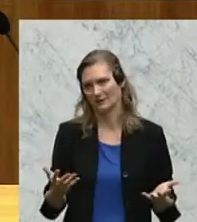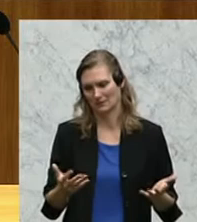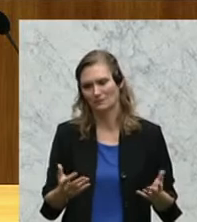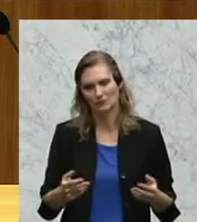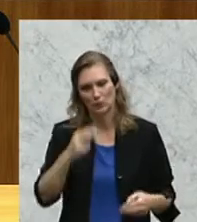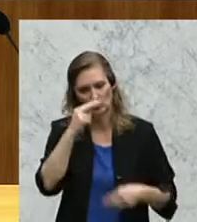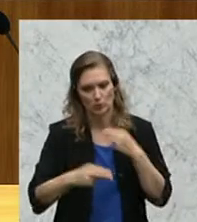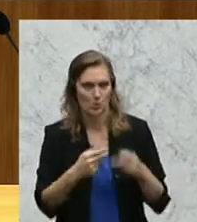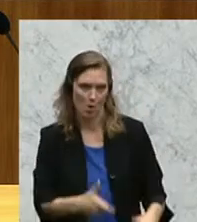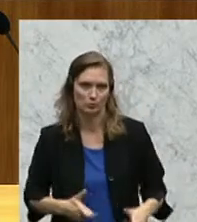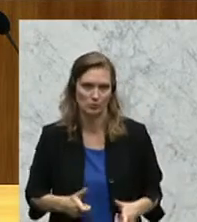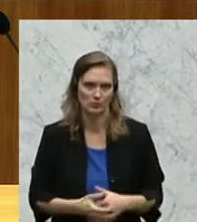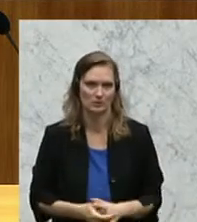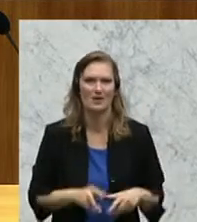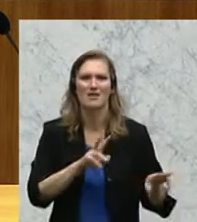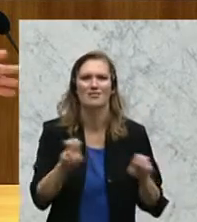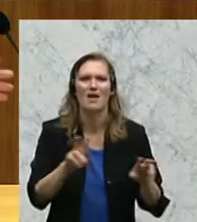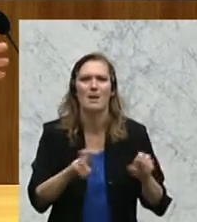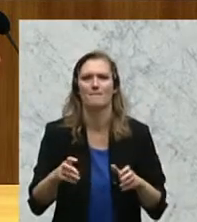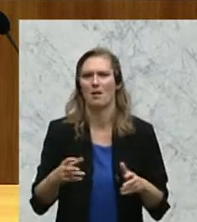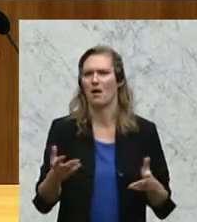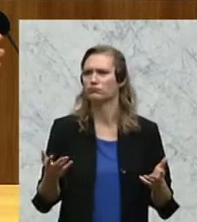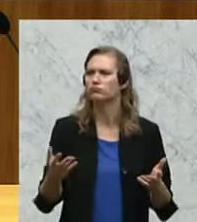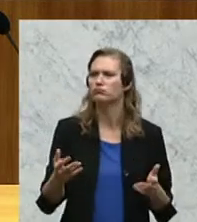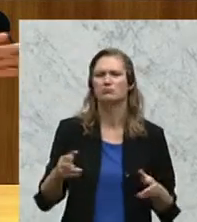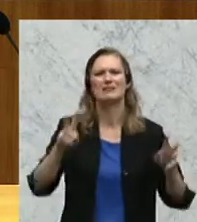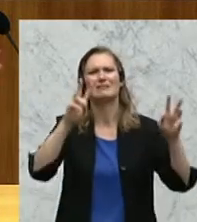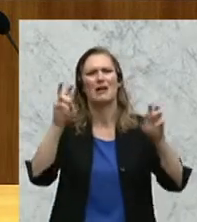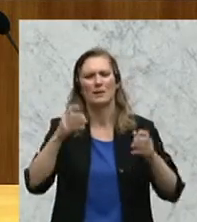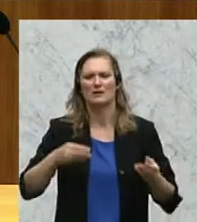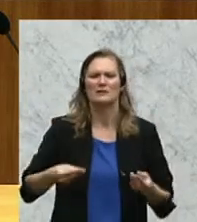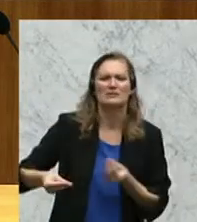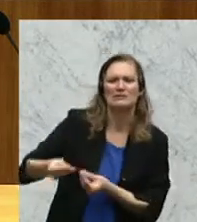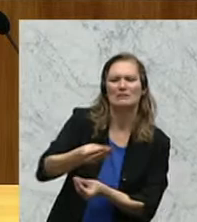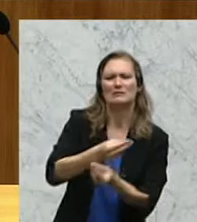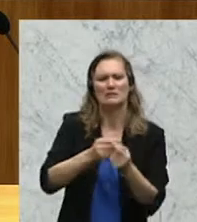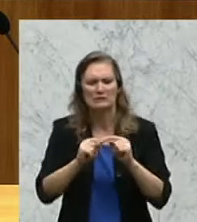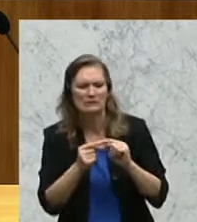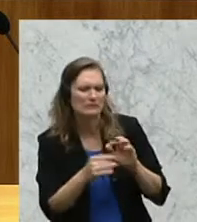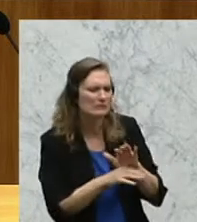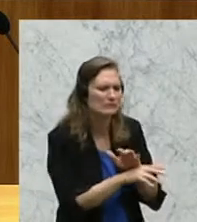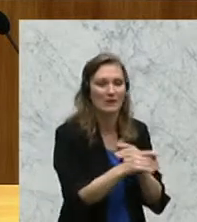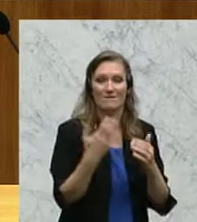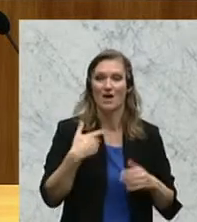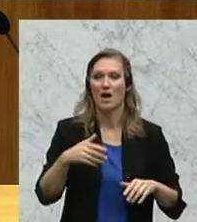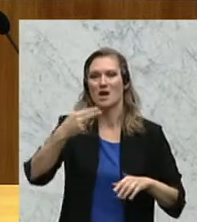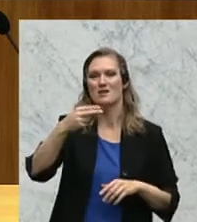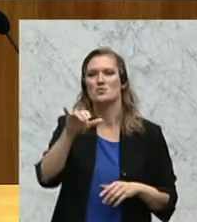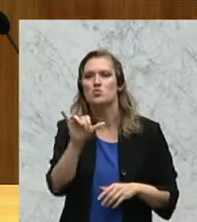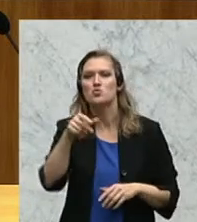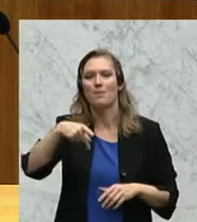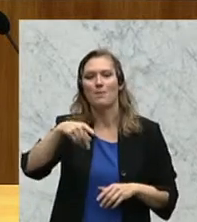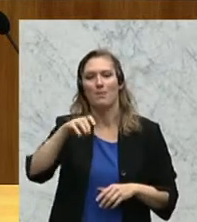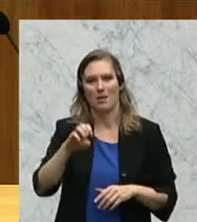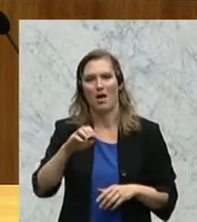der sich auch befasst mit den Malversationen, politischen Verwicklungen rund um die Hypo-Alpe Adria,